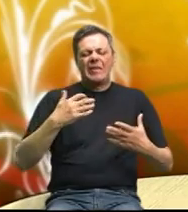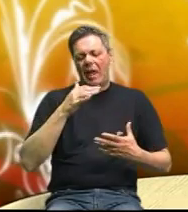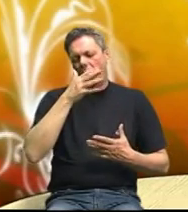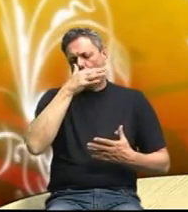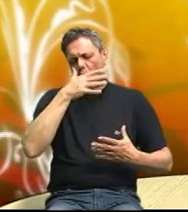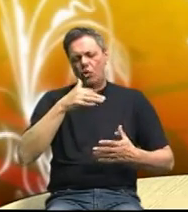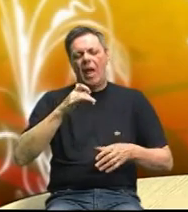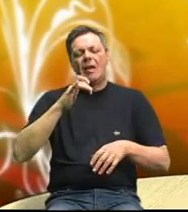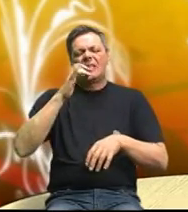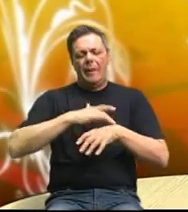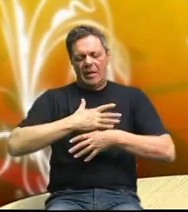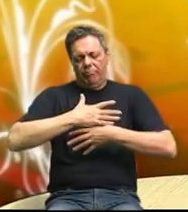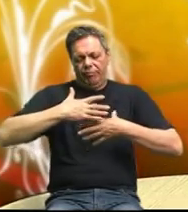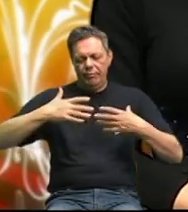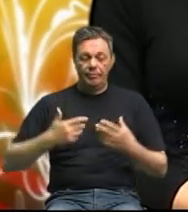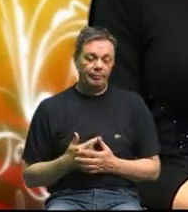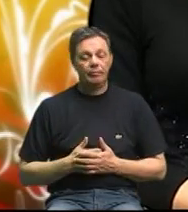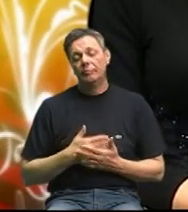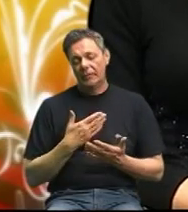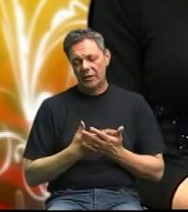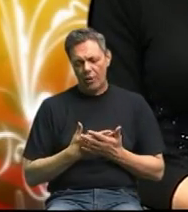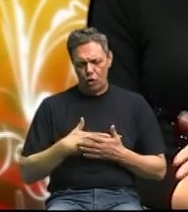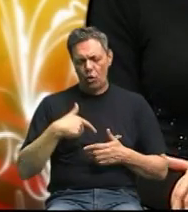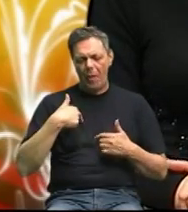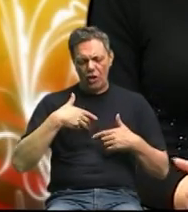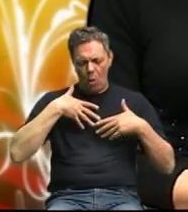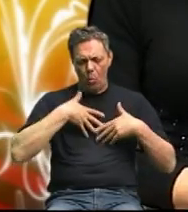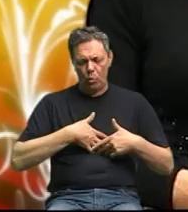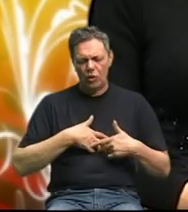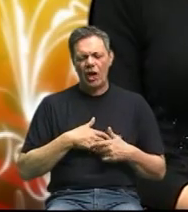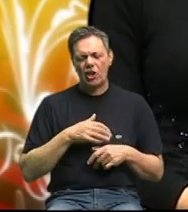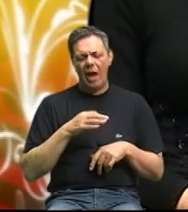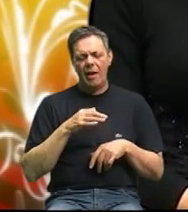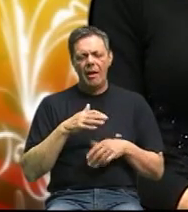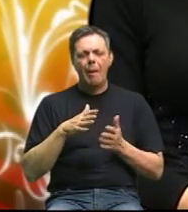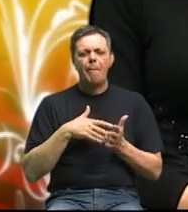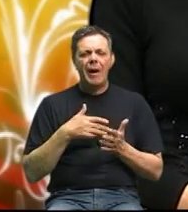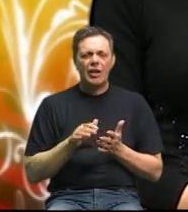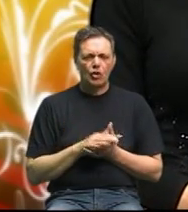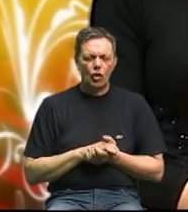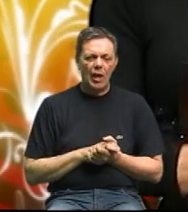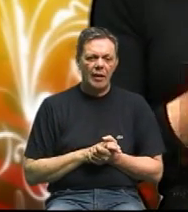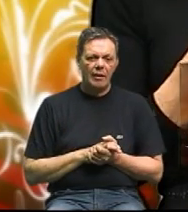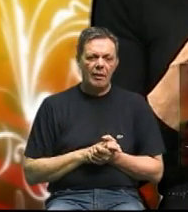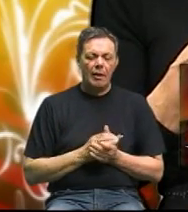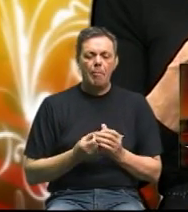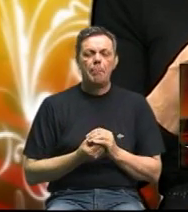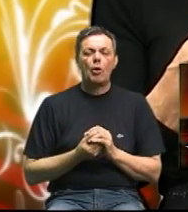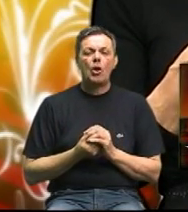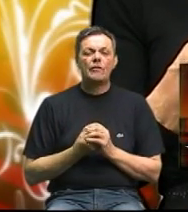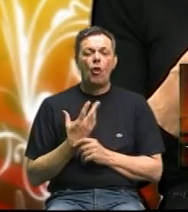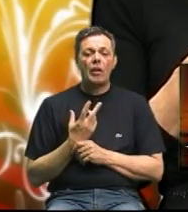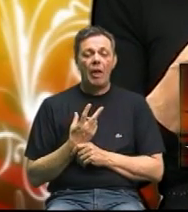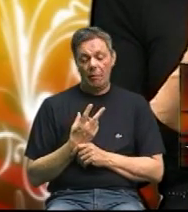zbog toga što unutrašnja visceralna masnoća kažeme medicinski visceralna masnoća proizvodi